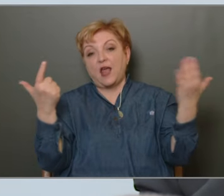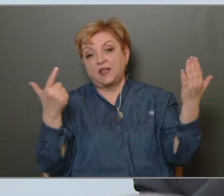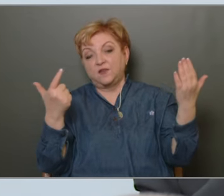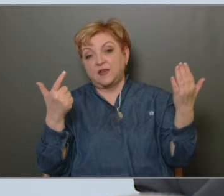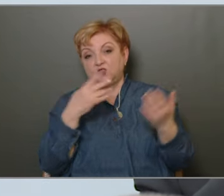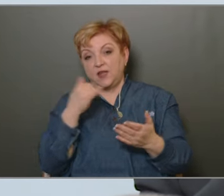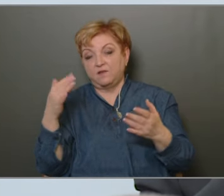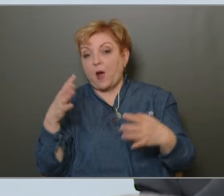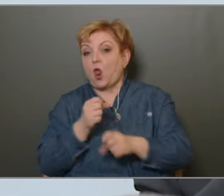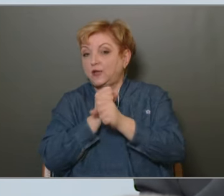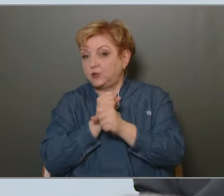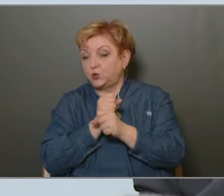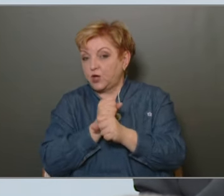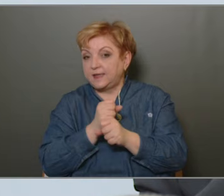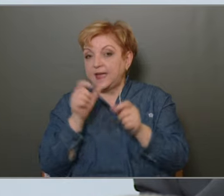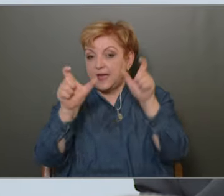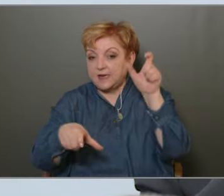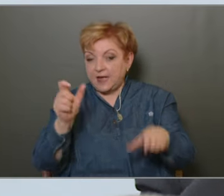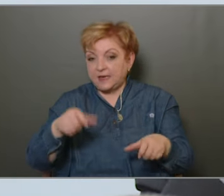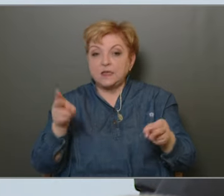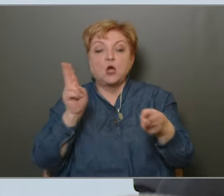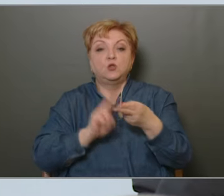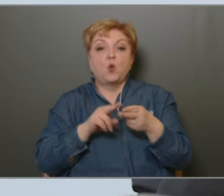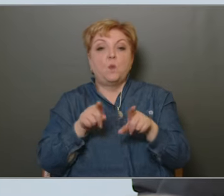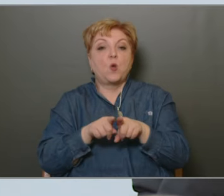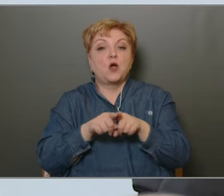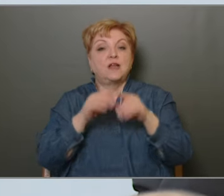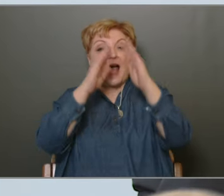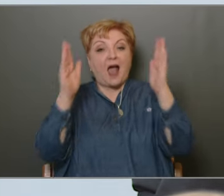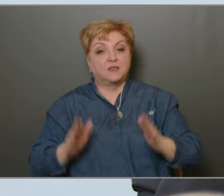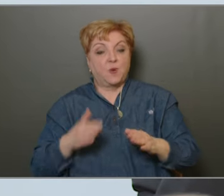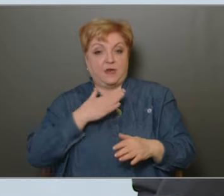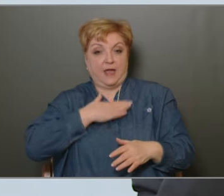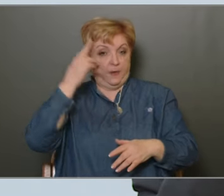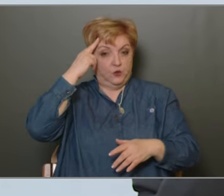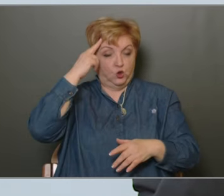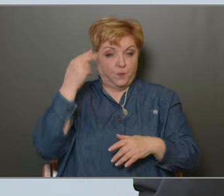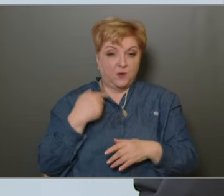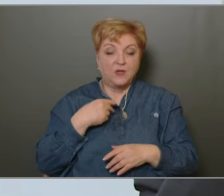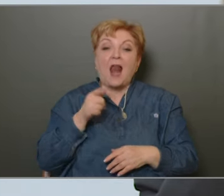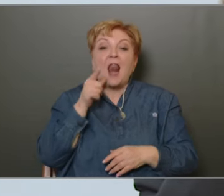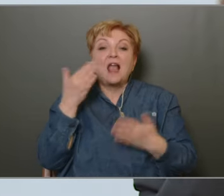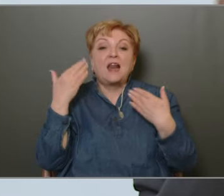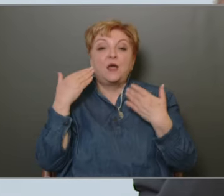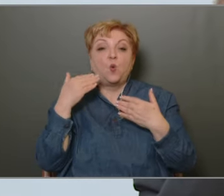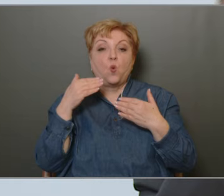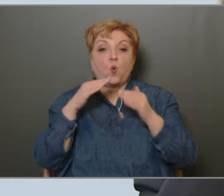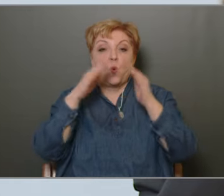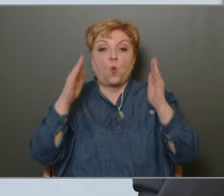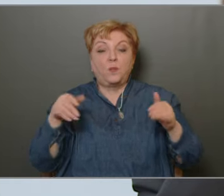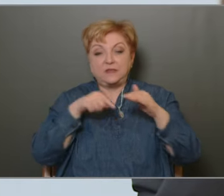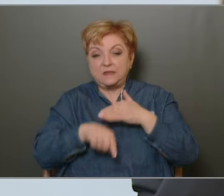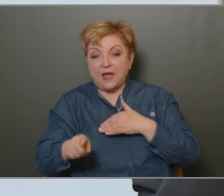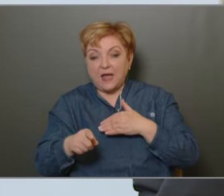rekeszeket Legalábbis több olyan ház van, ami számomra ismerős És ezeknek ugye légópince lévén rendkívül erős,